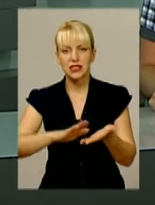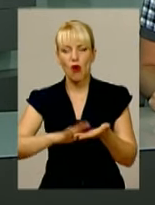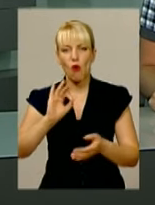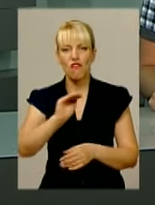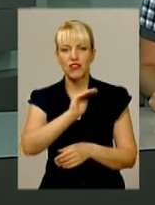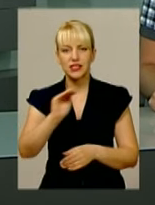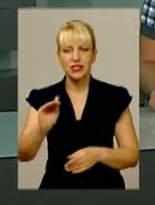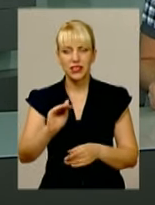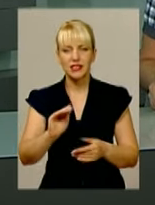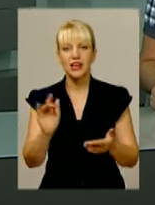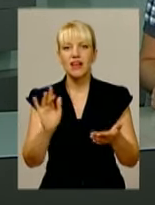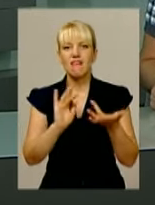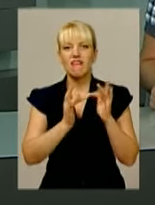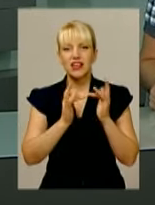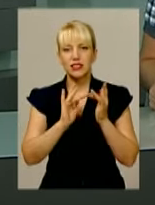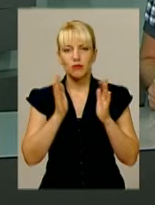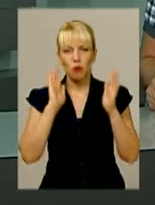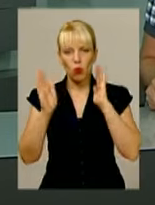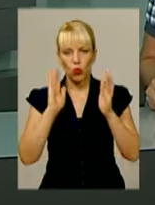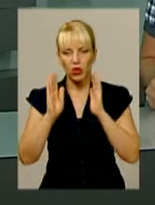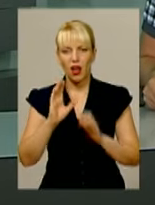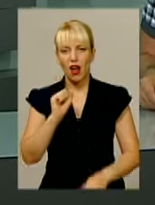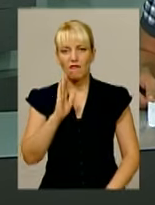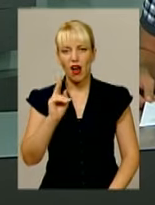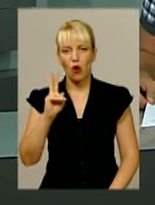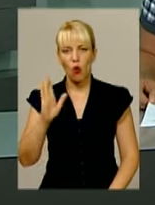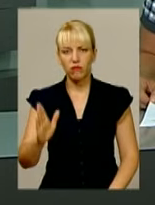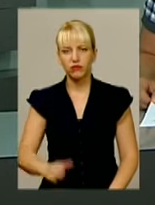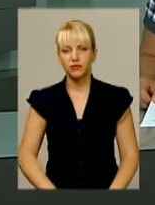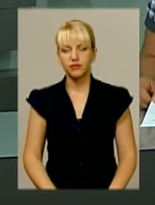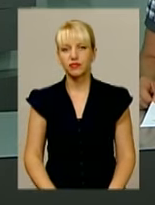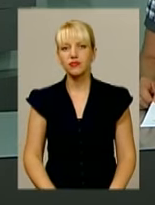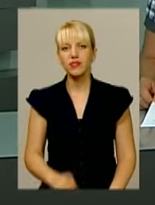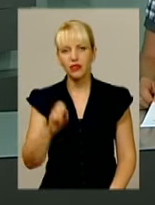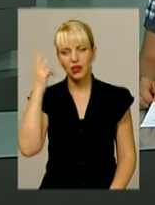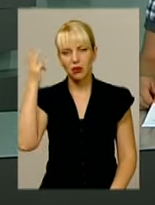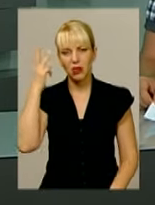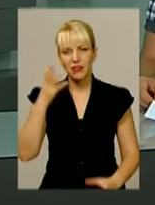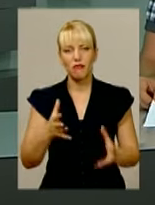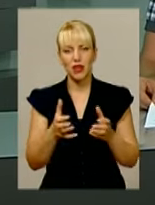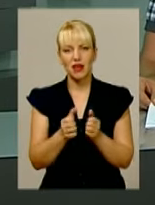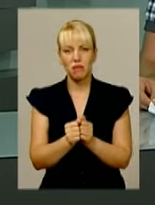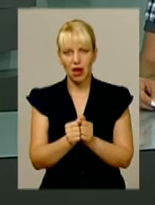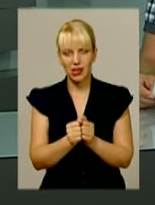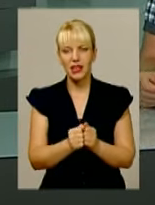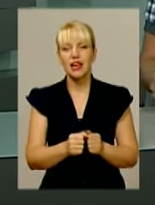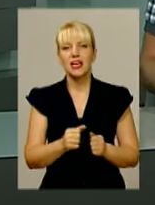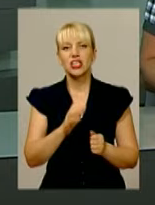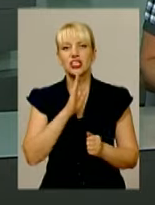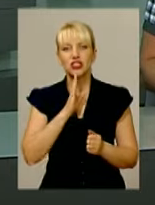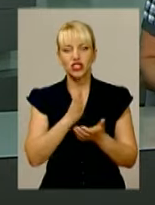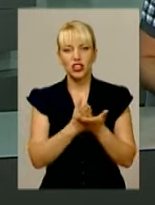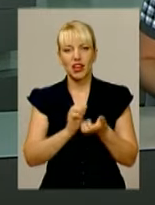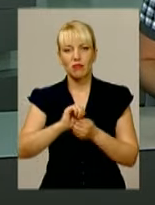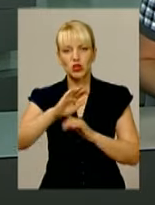сторінці в Фейсбук міністр Арсен Аваков. На Хмельниччині впіймали на гарячому чиновницю Кам'янець-Подільської